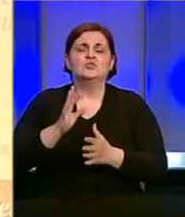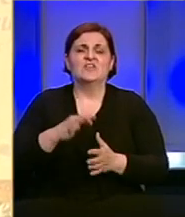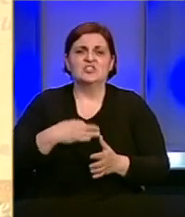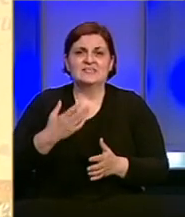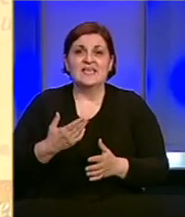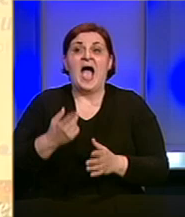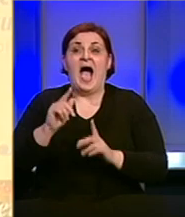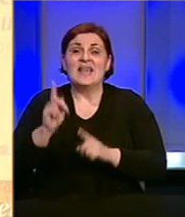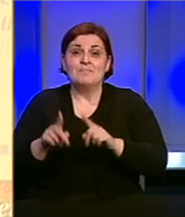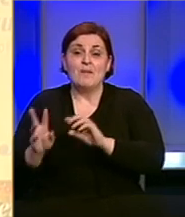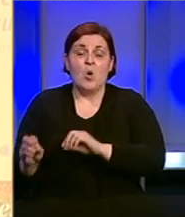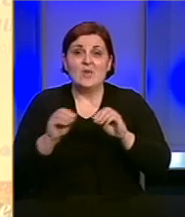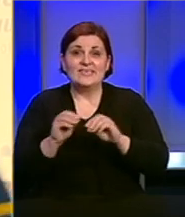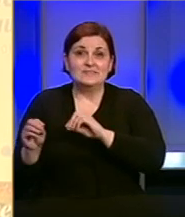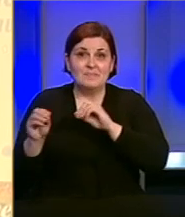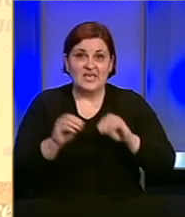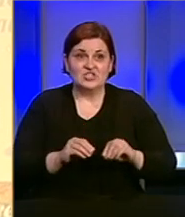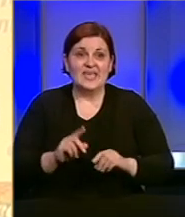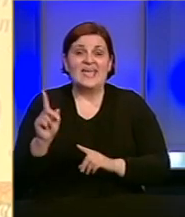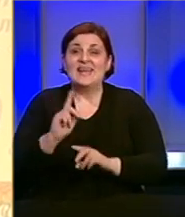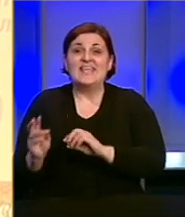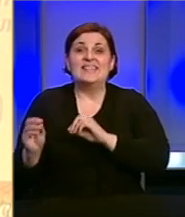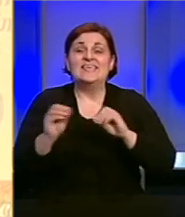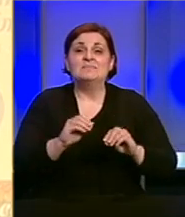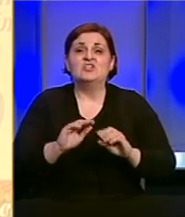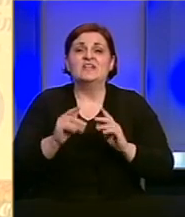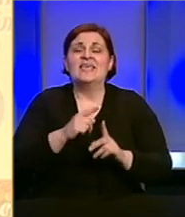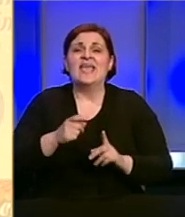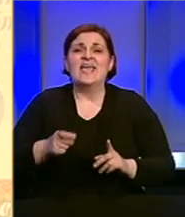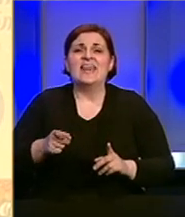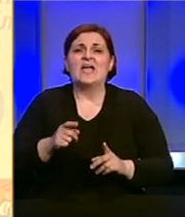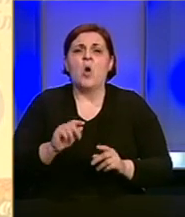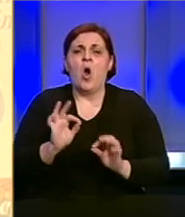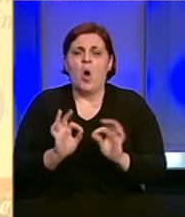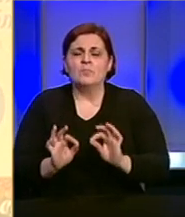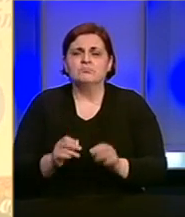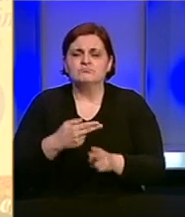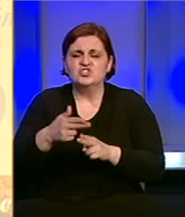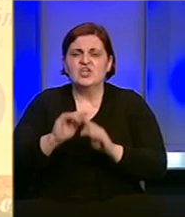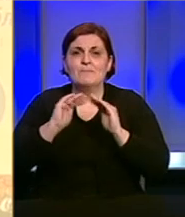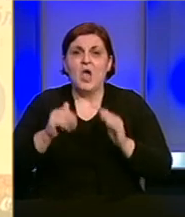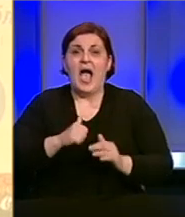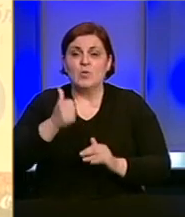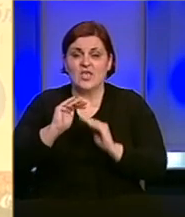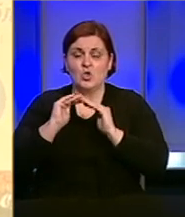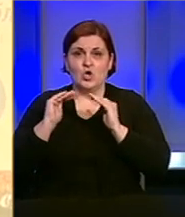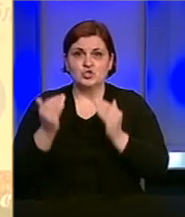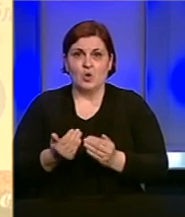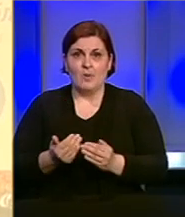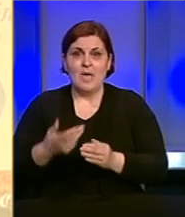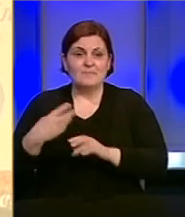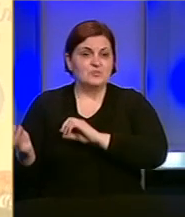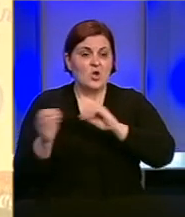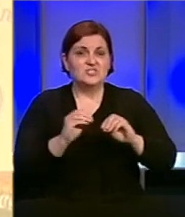Ali imamo izmještanje pojedinih klinika danas. Ne radi se o izmještanju klinika, nego o reorganizaciji prostora. Znači, ako smo imali u jednoj sobi, selit ćemo pet